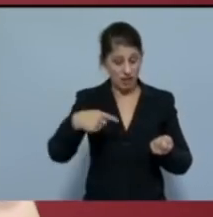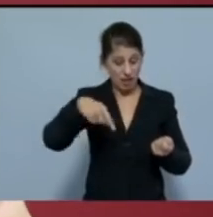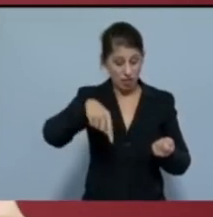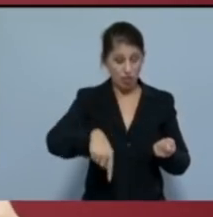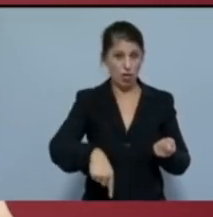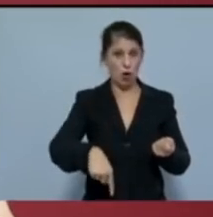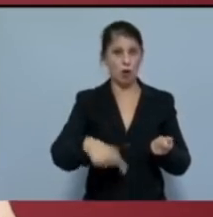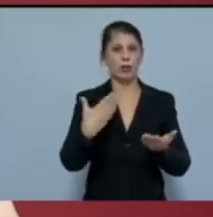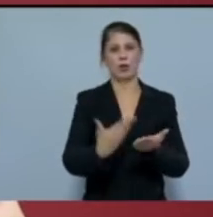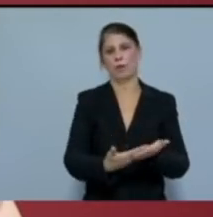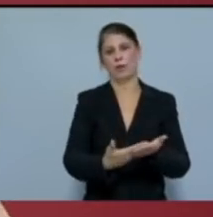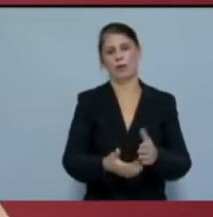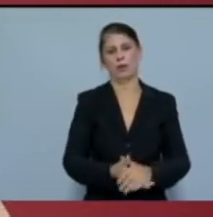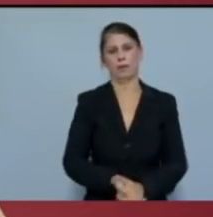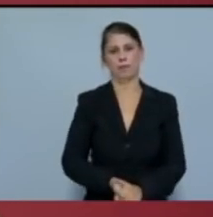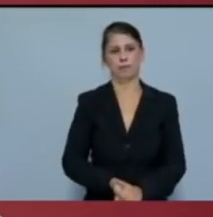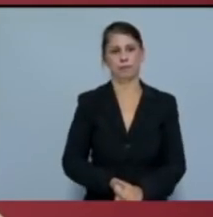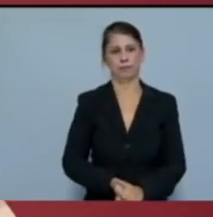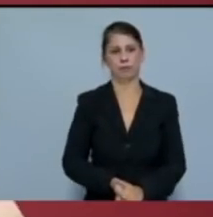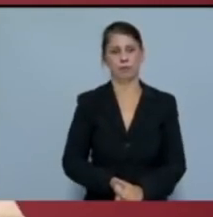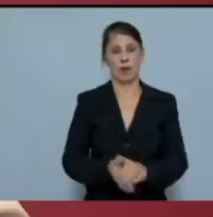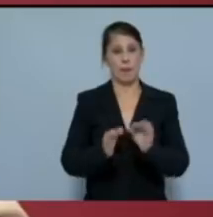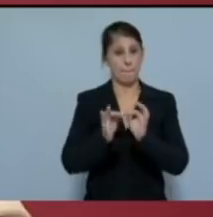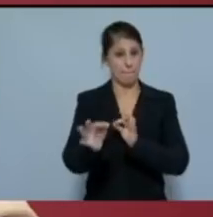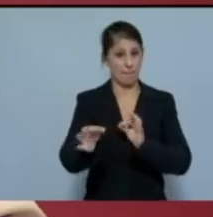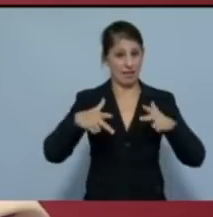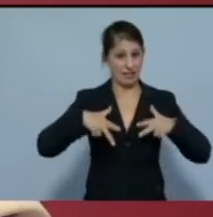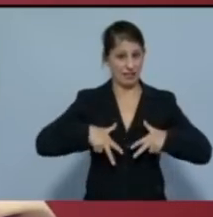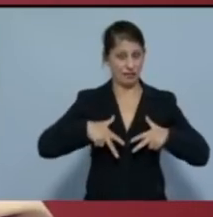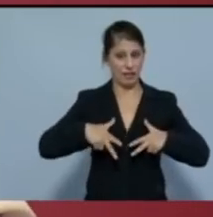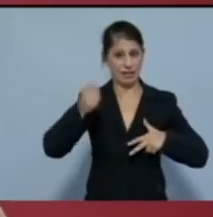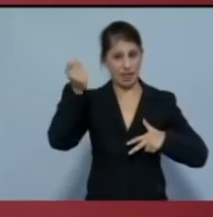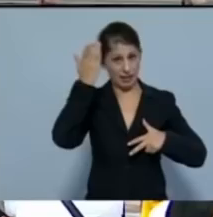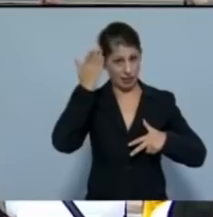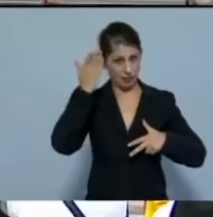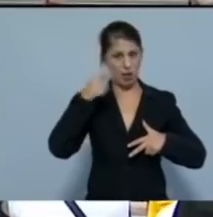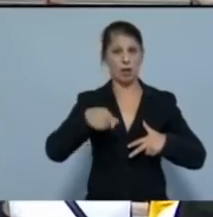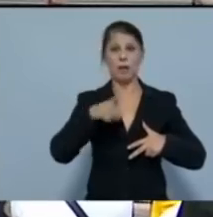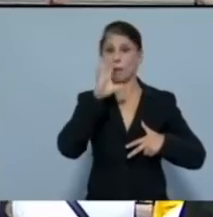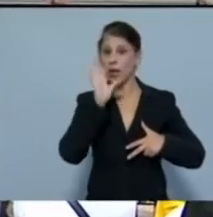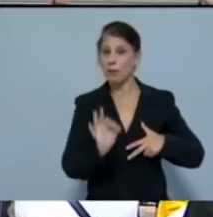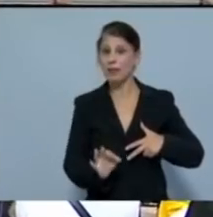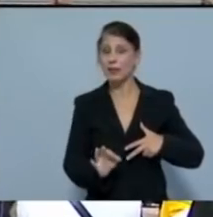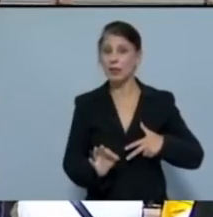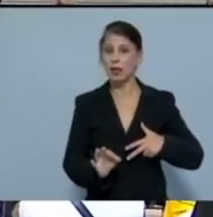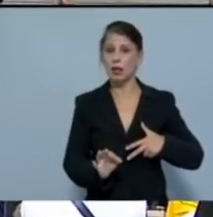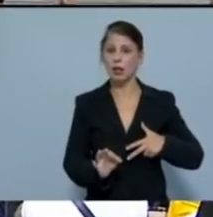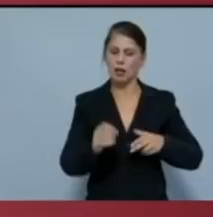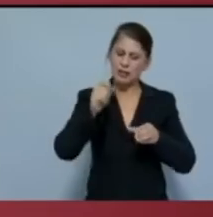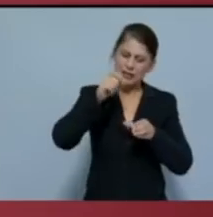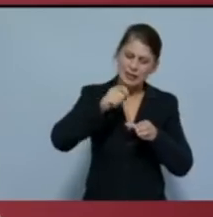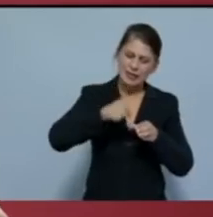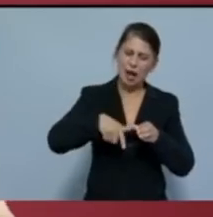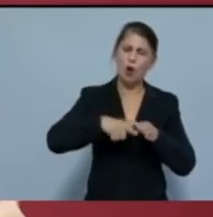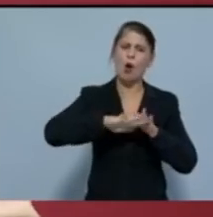και το αποδειχνύει. Τα μέτρα της κυβέρνησης για την ακρίβεια είναι κυριολεκτικά σταγόνα στον